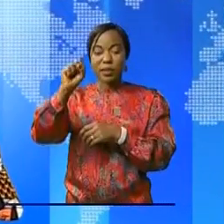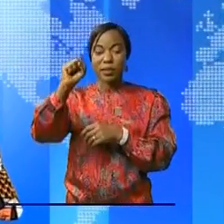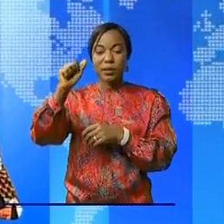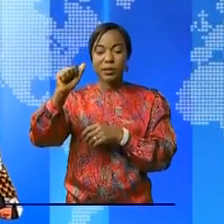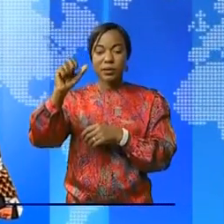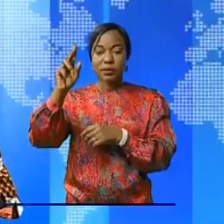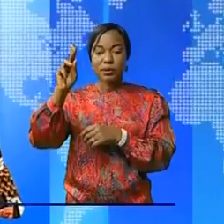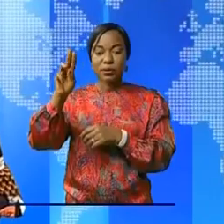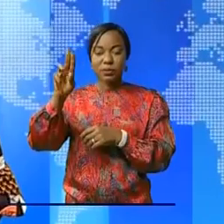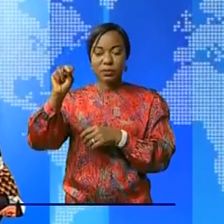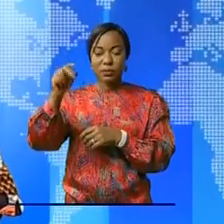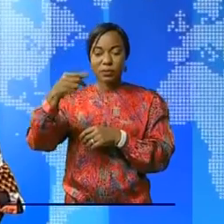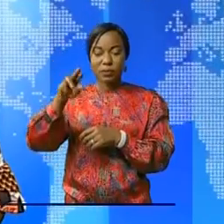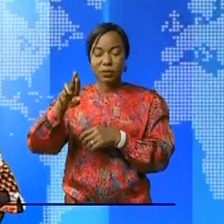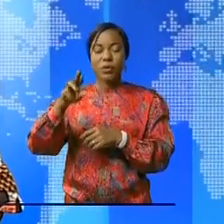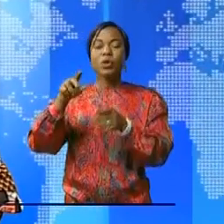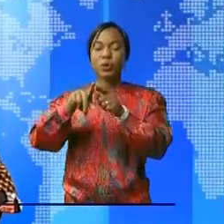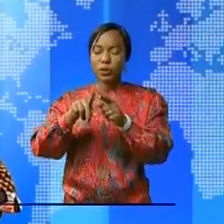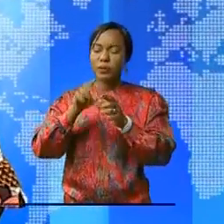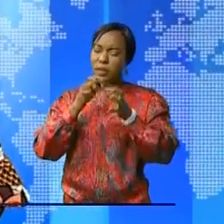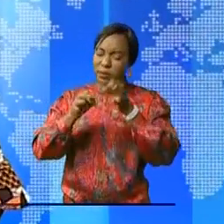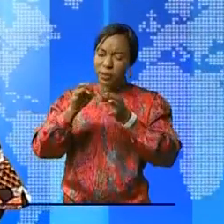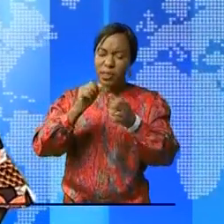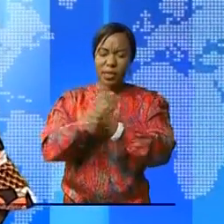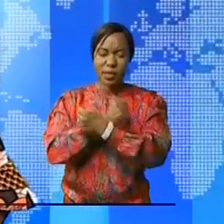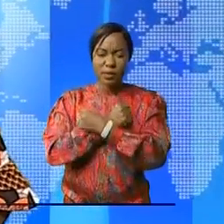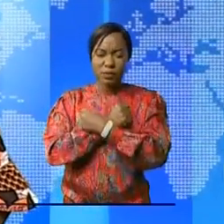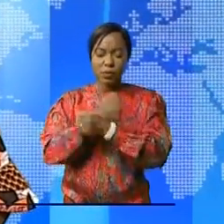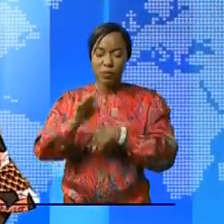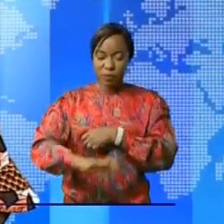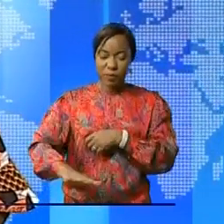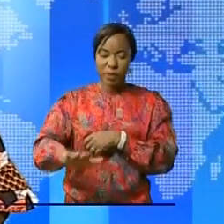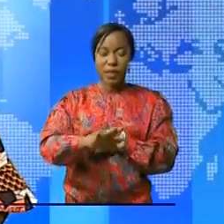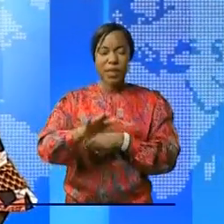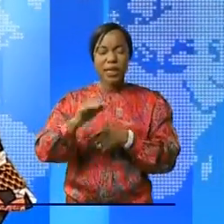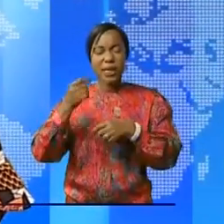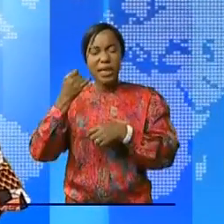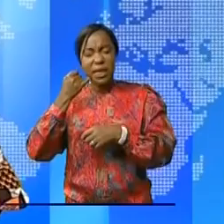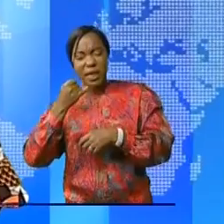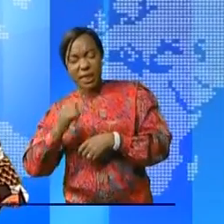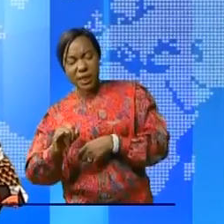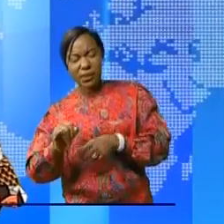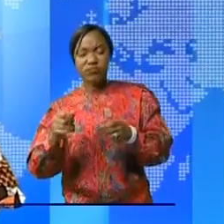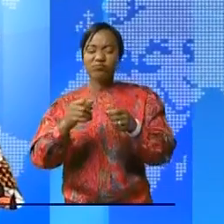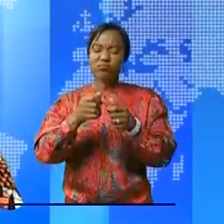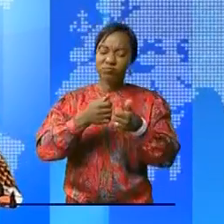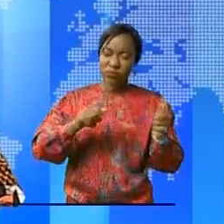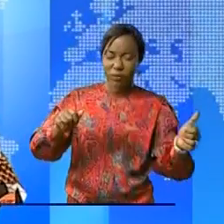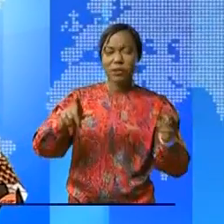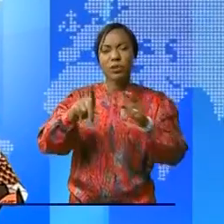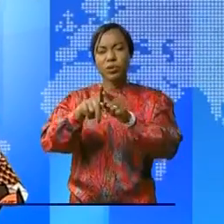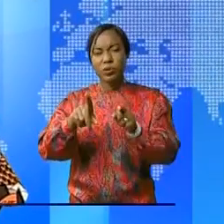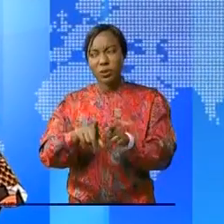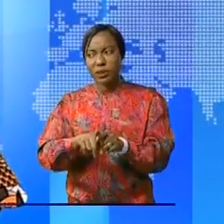peuple tétela a réappris l'amour de la patrie en mettant de côté la haine tribale pour le développement du pays, si pas